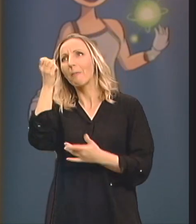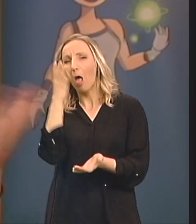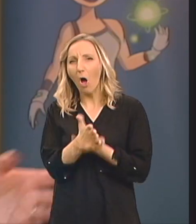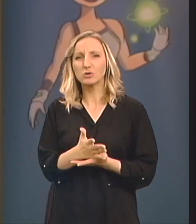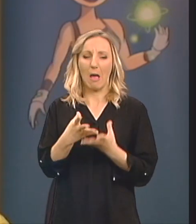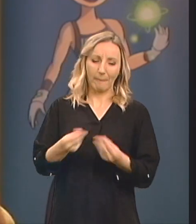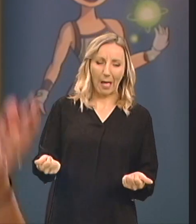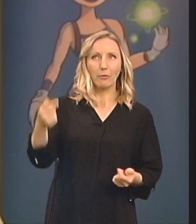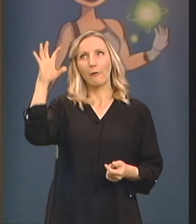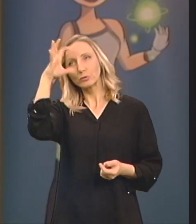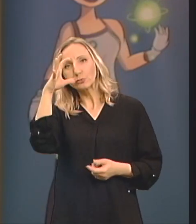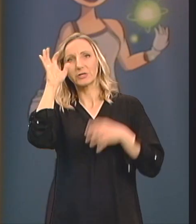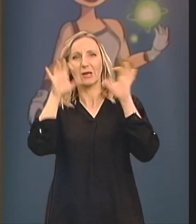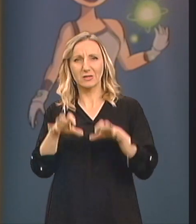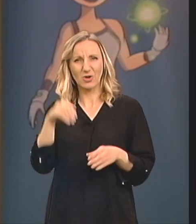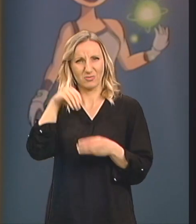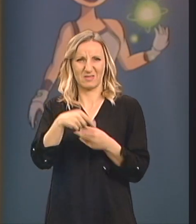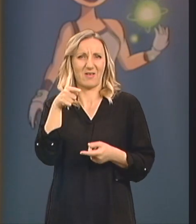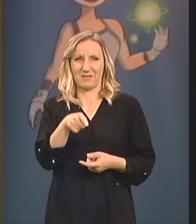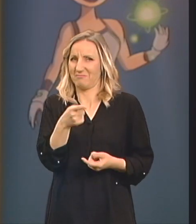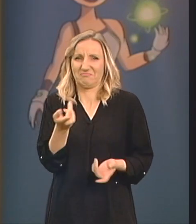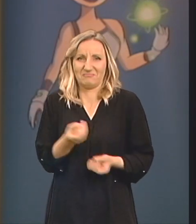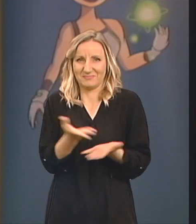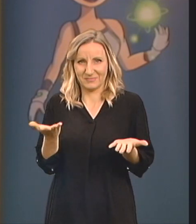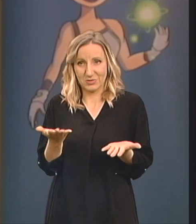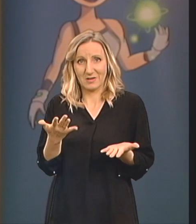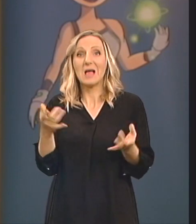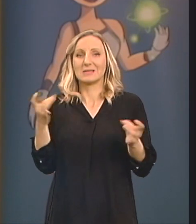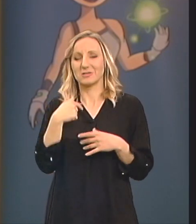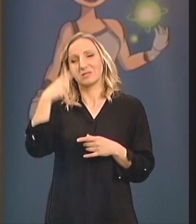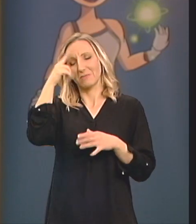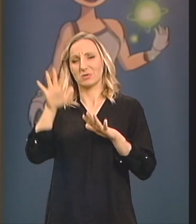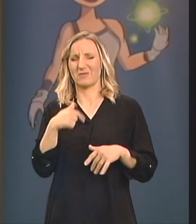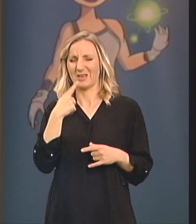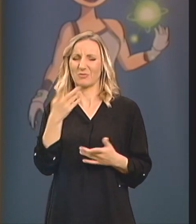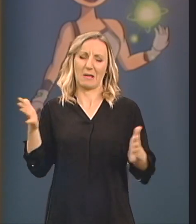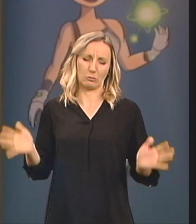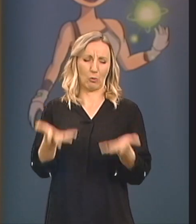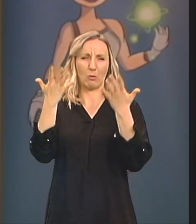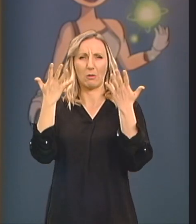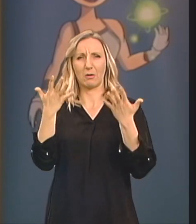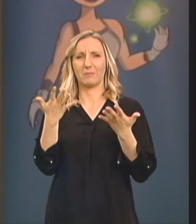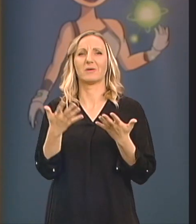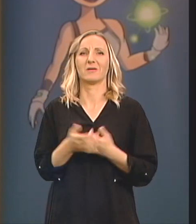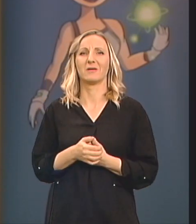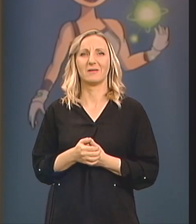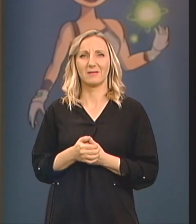blato, i na sunce, i na kišu Ali sva sreća znam onako sebe zvustaviti reći Dobro je Dajana